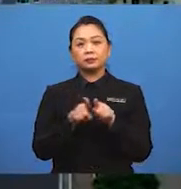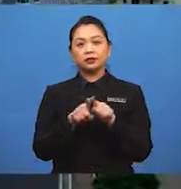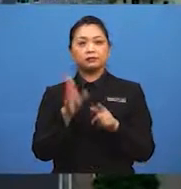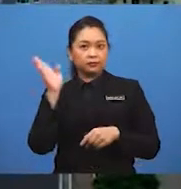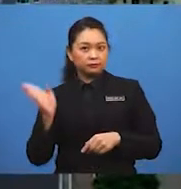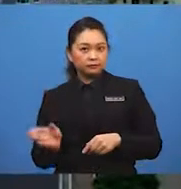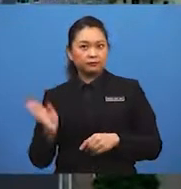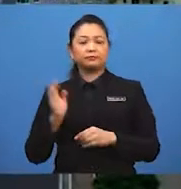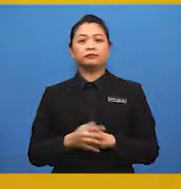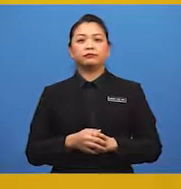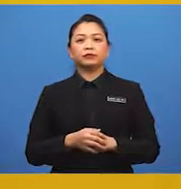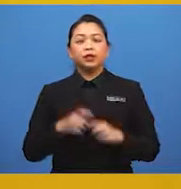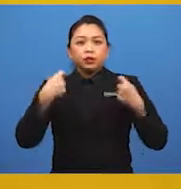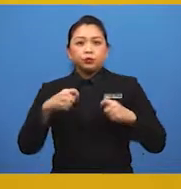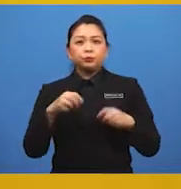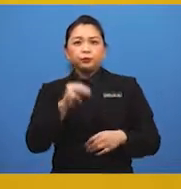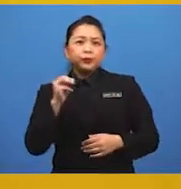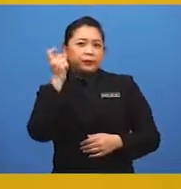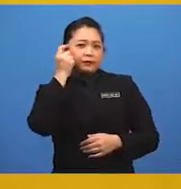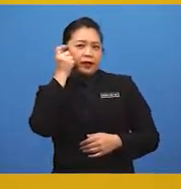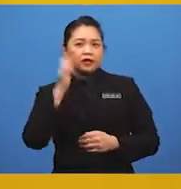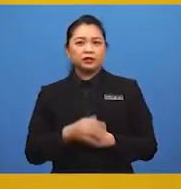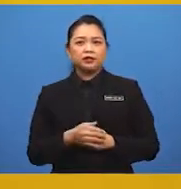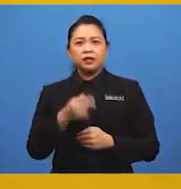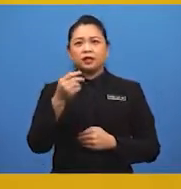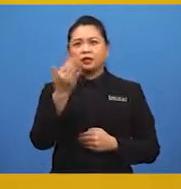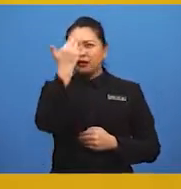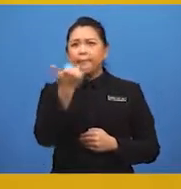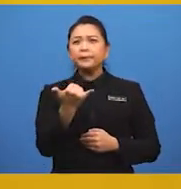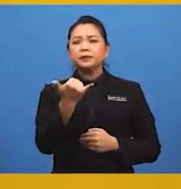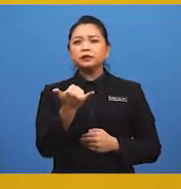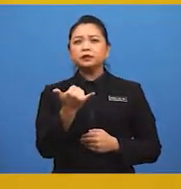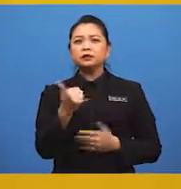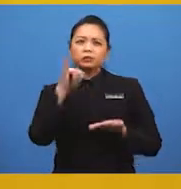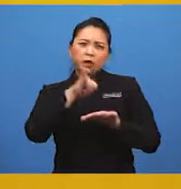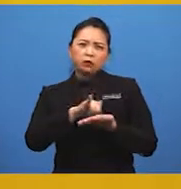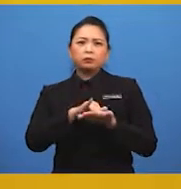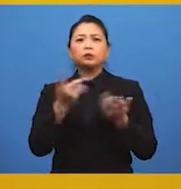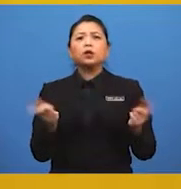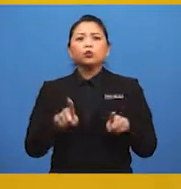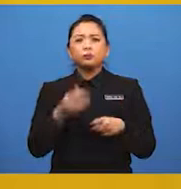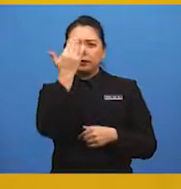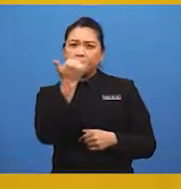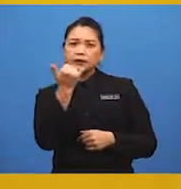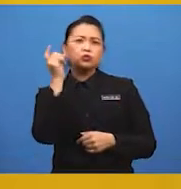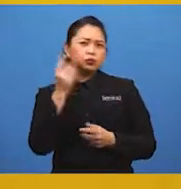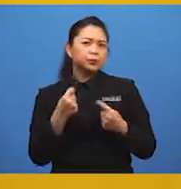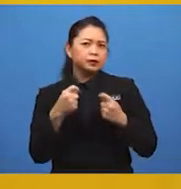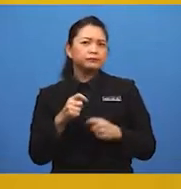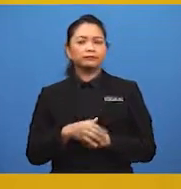bangsa kuri. Cuba murid-murid fikirkan kenapa keadaan sedemikian berlaku. Cuba